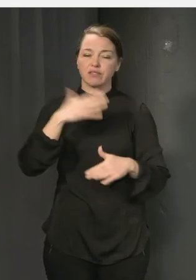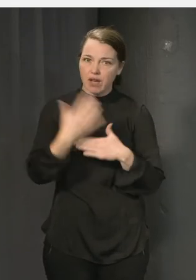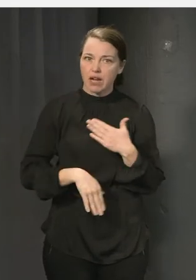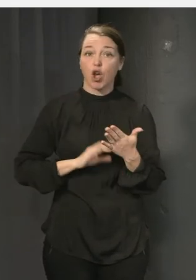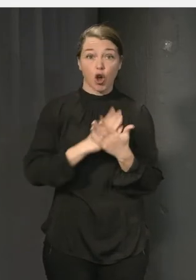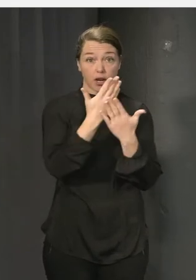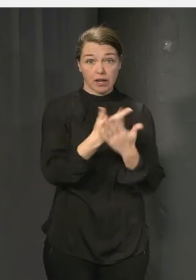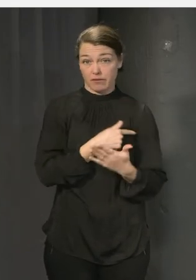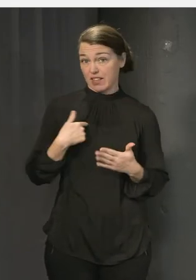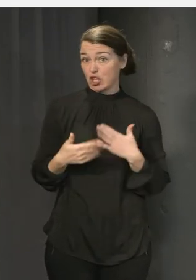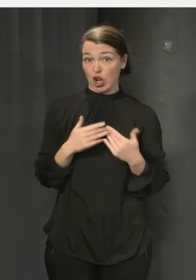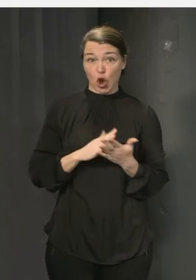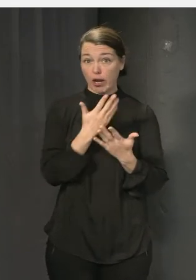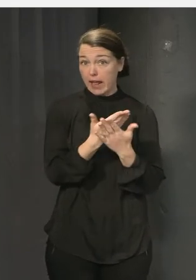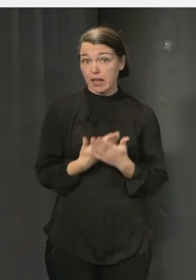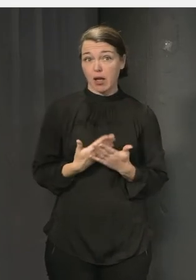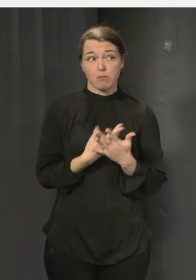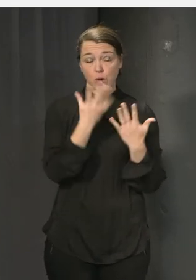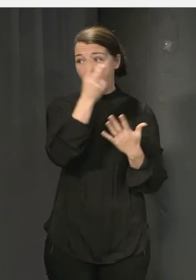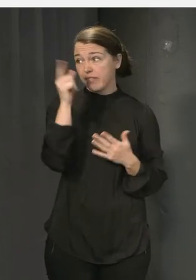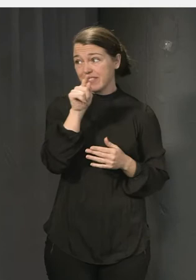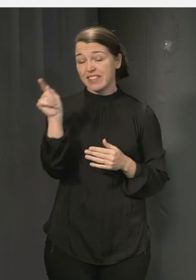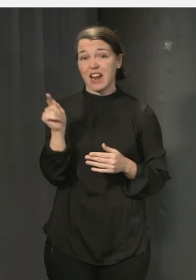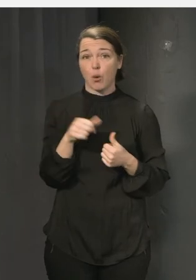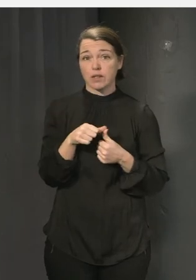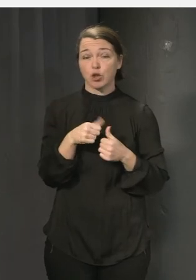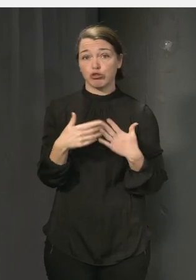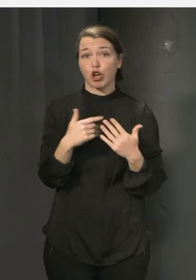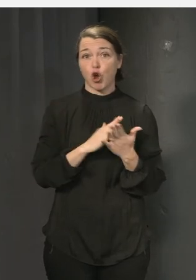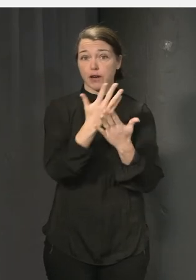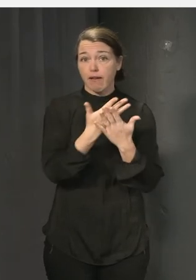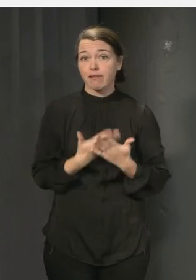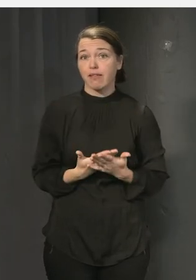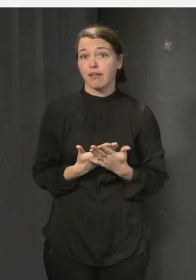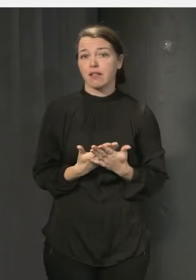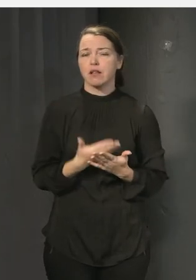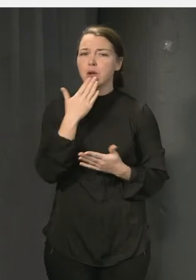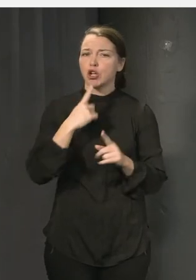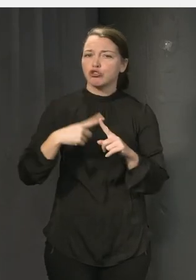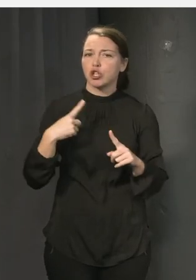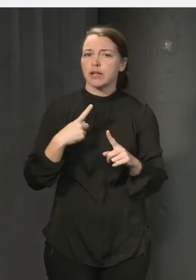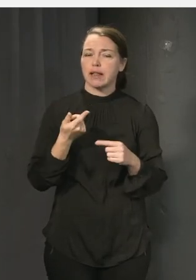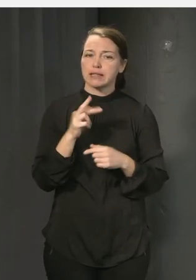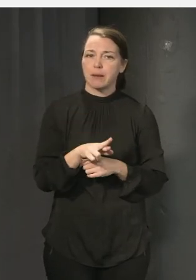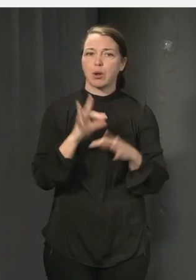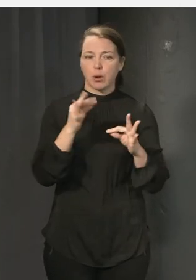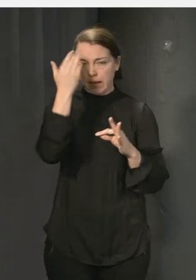som vi gör och många andra gör jättebra. Det är ju ett jättetydligt exempel på att komma igång med det här arbetet.